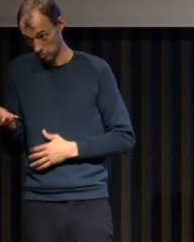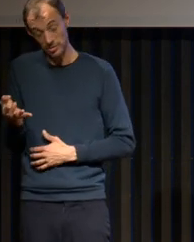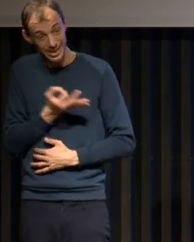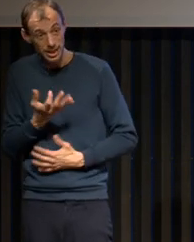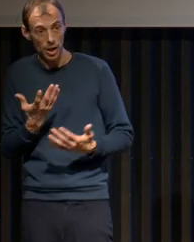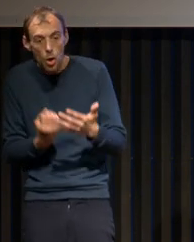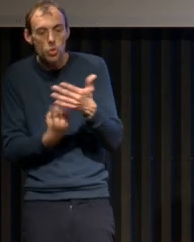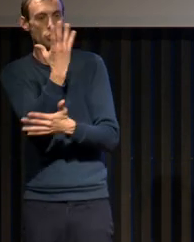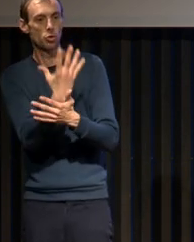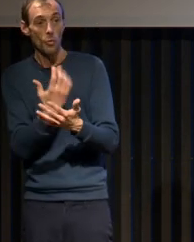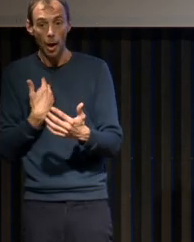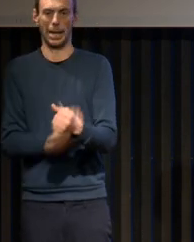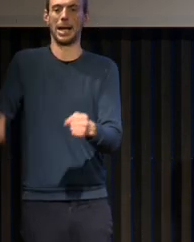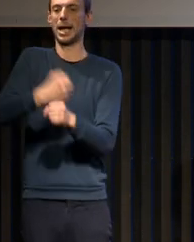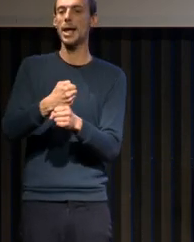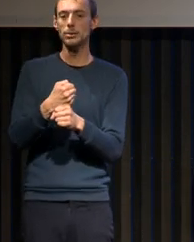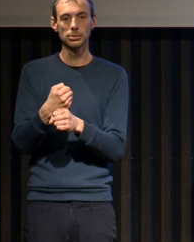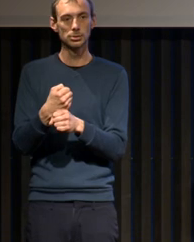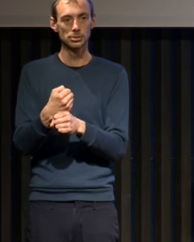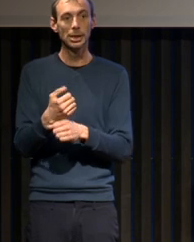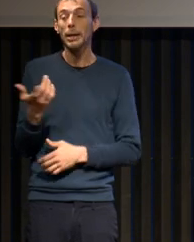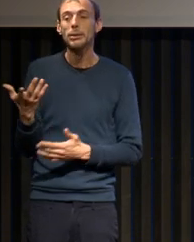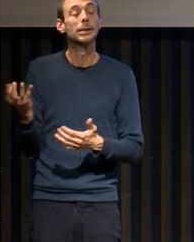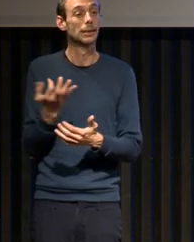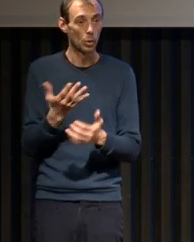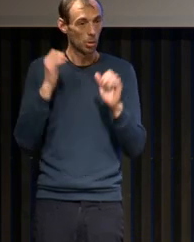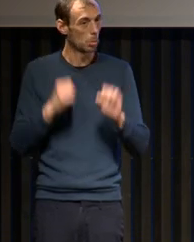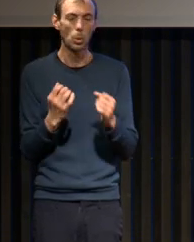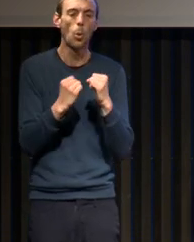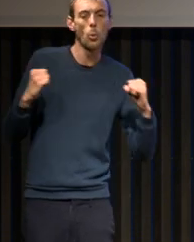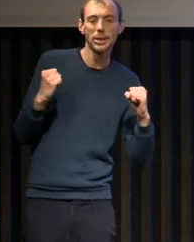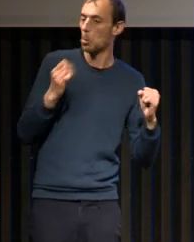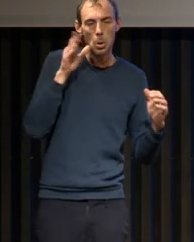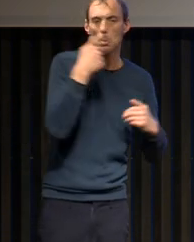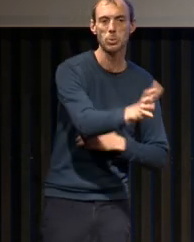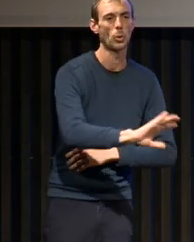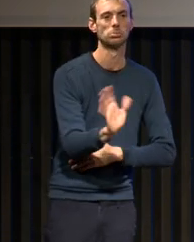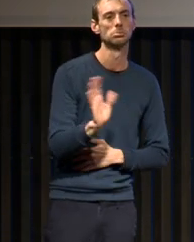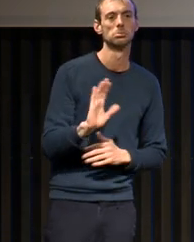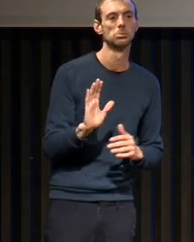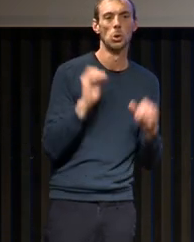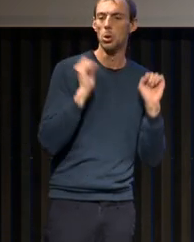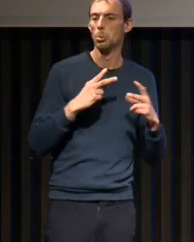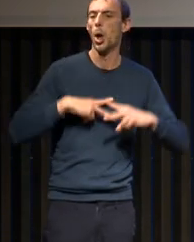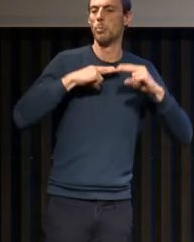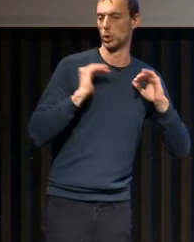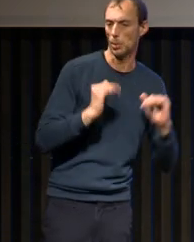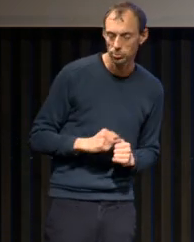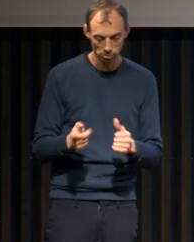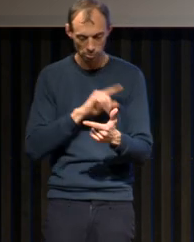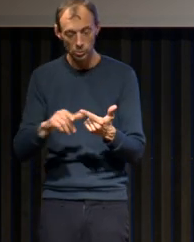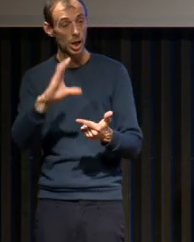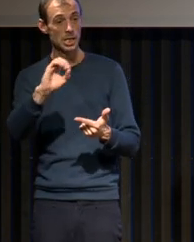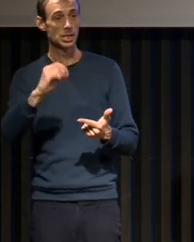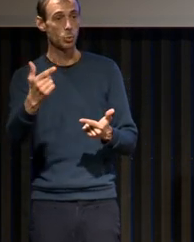Ce qu nous dit, c'est qu'en fait, il n pas besoin de l'obésité. On peut avoir des obstructions pour d'autres paramètres que l'obésité. Ce n pas le CO2 qui propose la toxicité. Il n pas